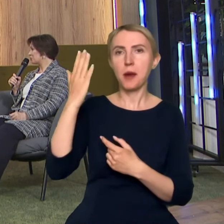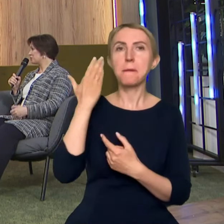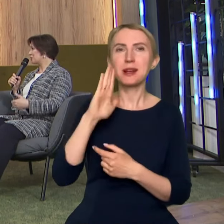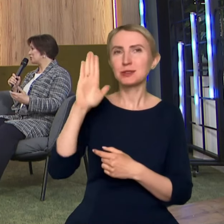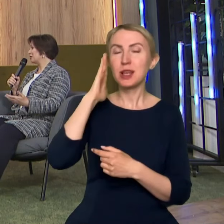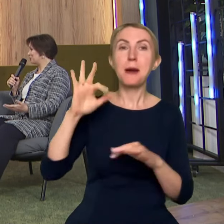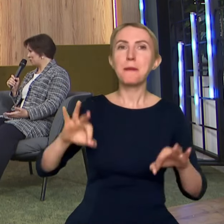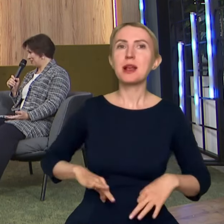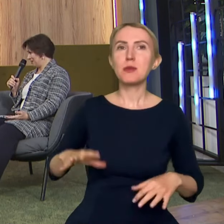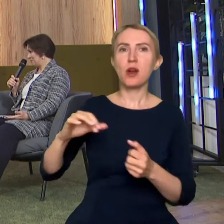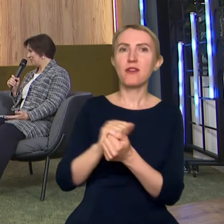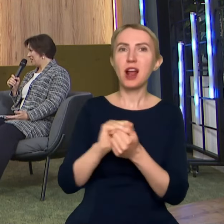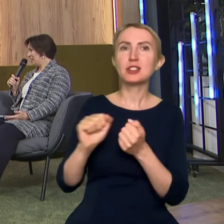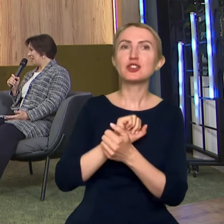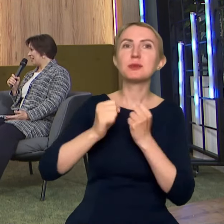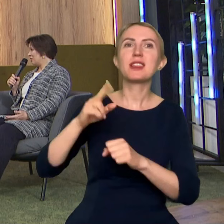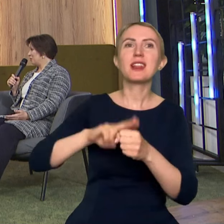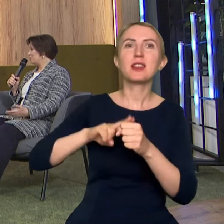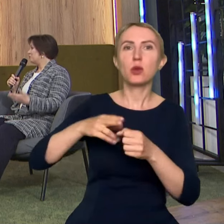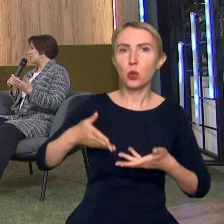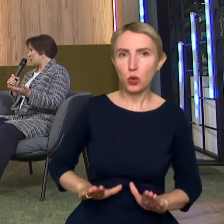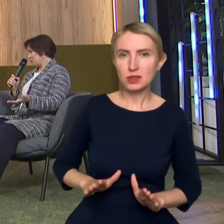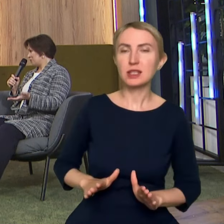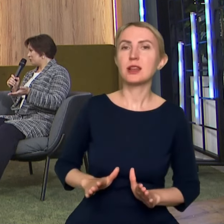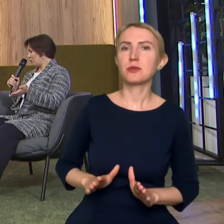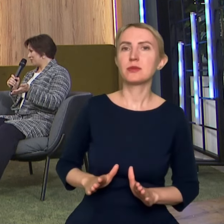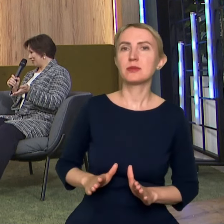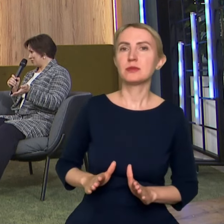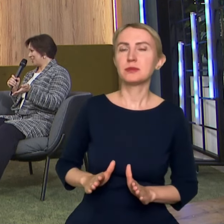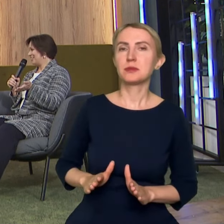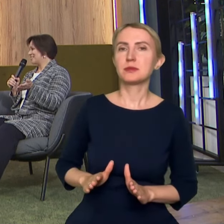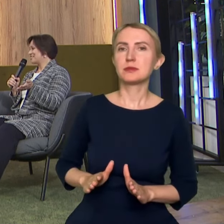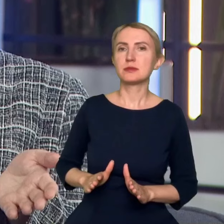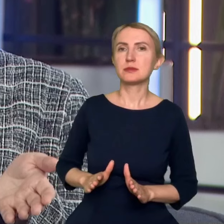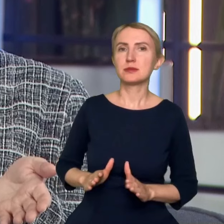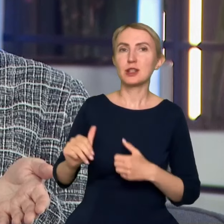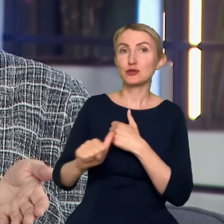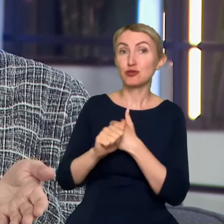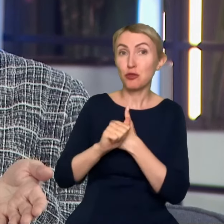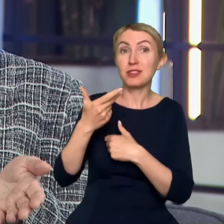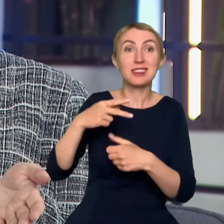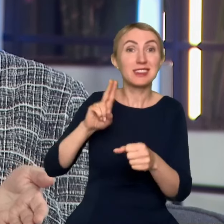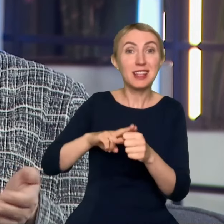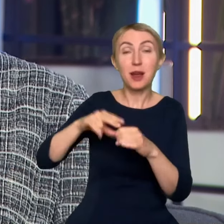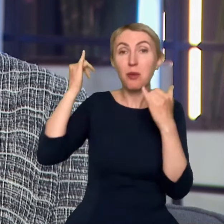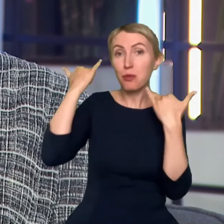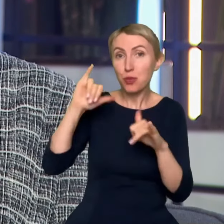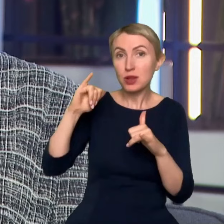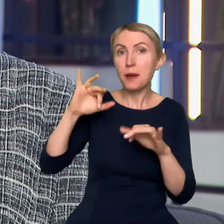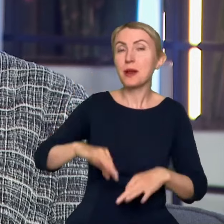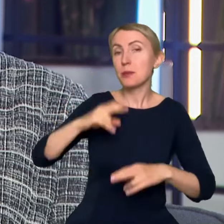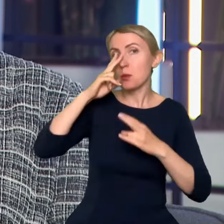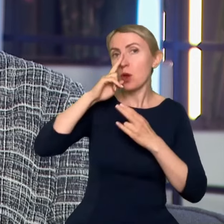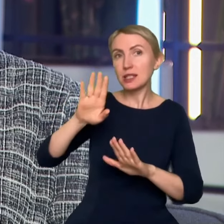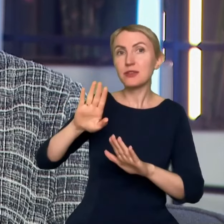walczyła o to, żeby zmienić jej datę urodzenia. I jako dowód na to, że ta data jest błędna, podawała swój,